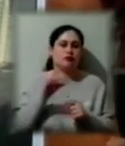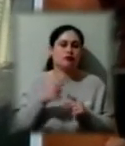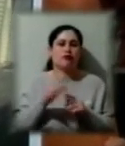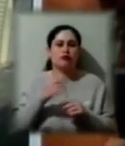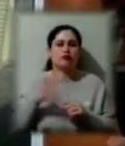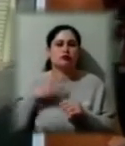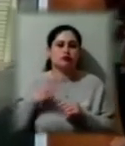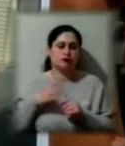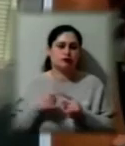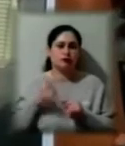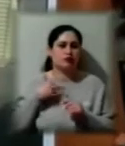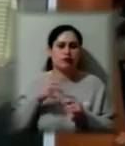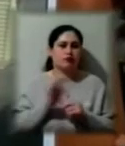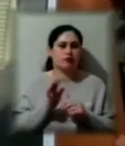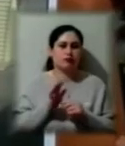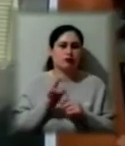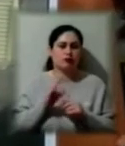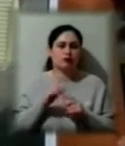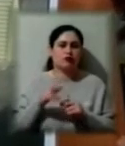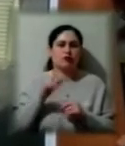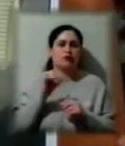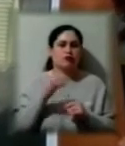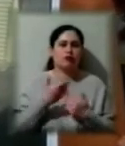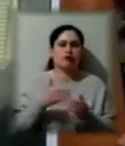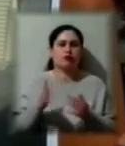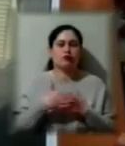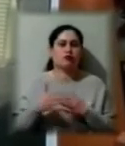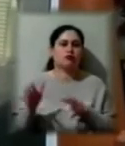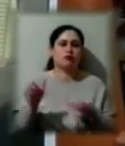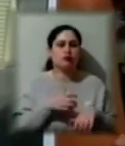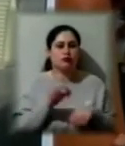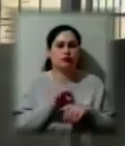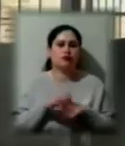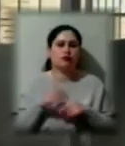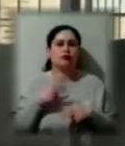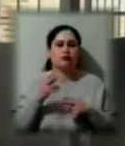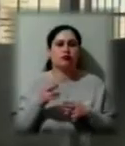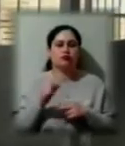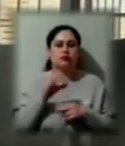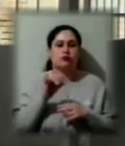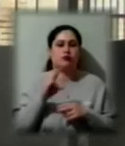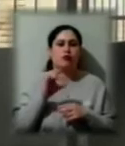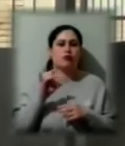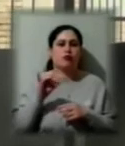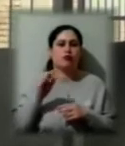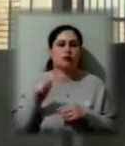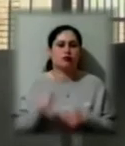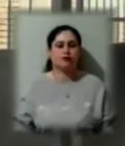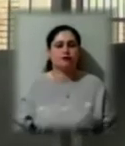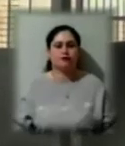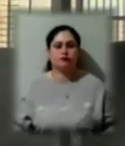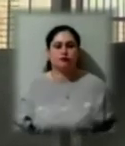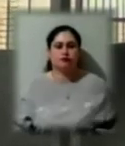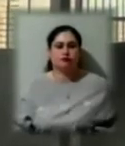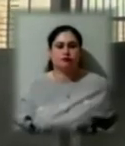виходжу навіть із кабіни, відкривають двері, забирають хворого і ми їдемо на саноброботку. Анна Тон, Володимир Чепинога та Григорій Шматко.